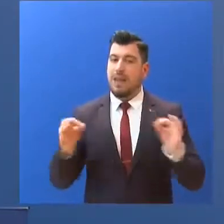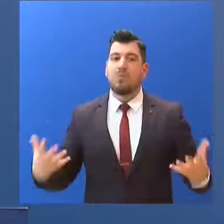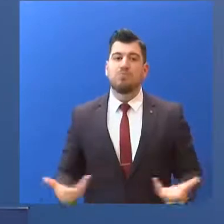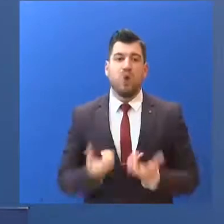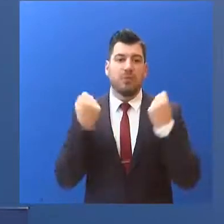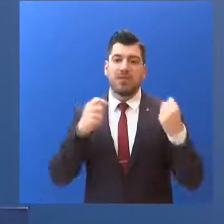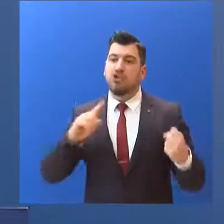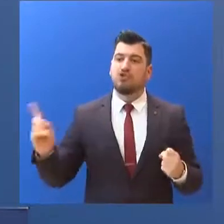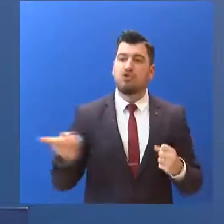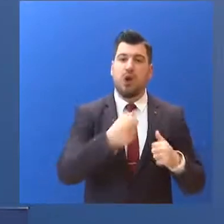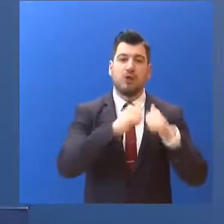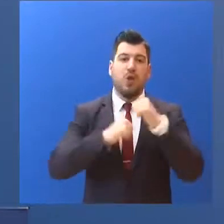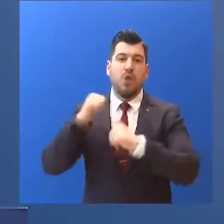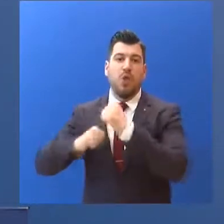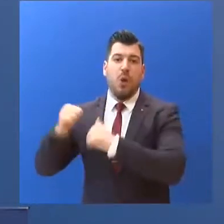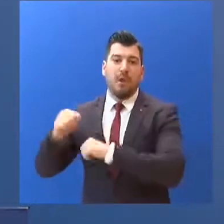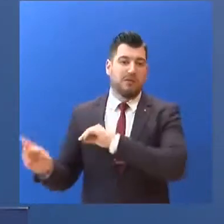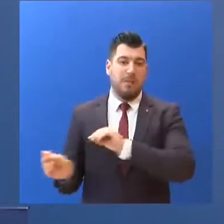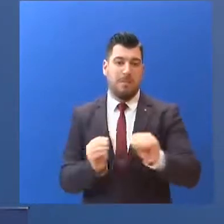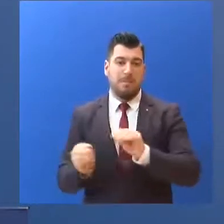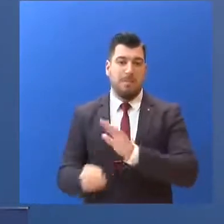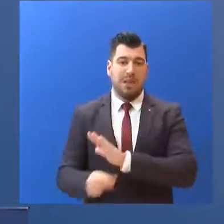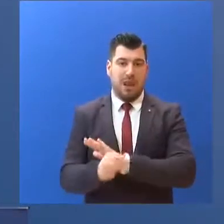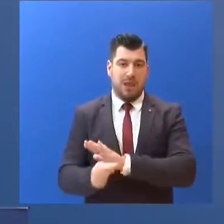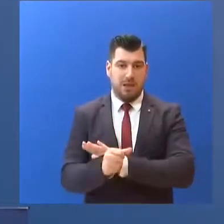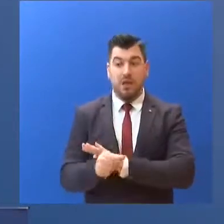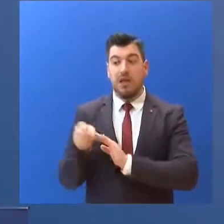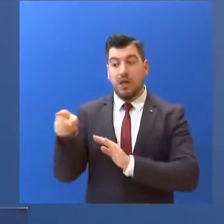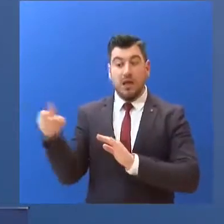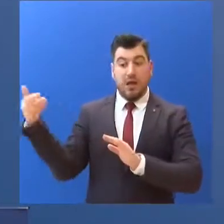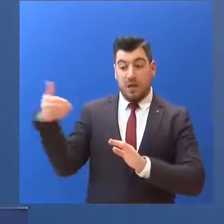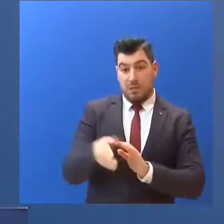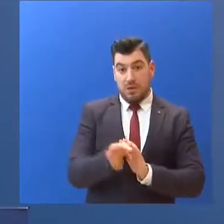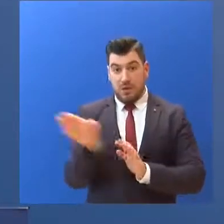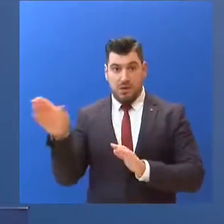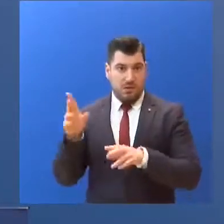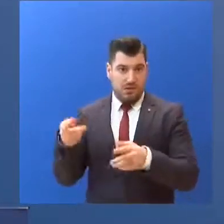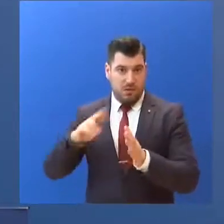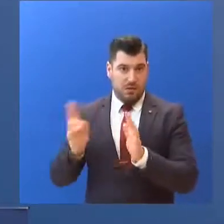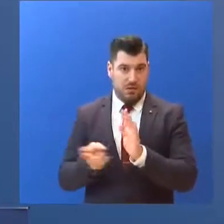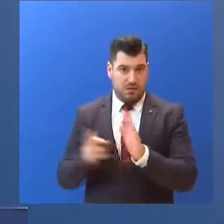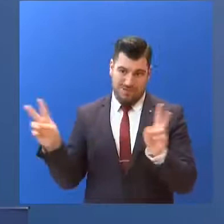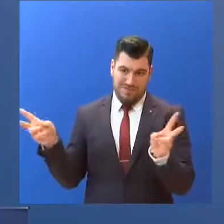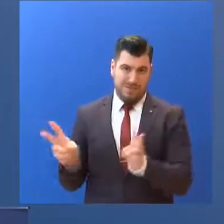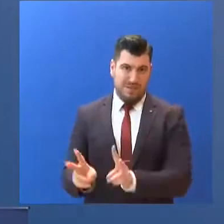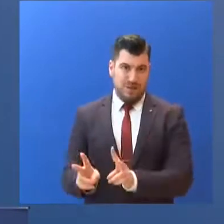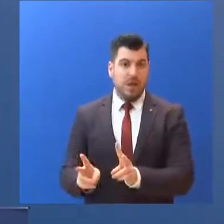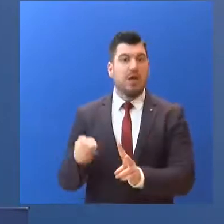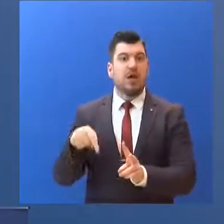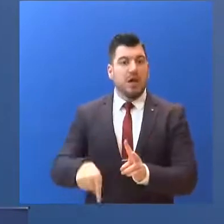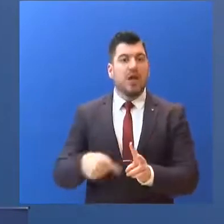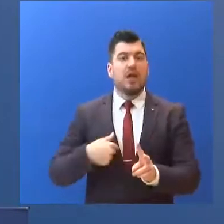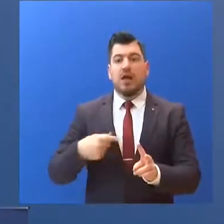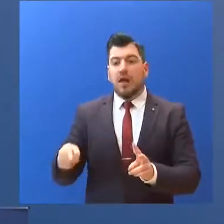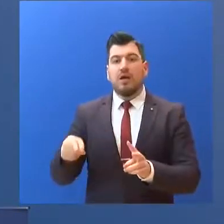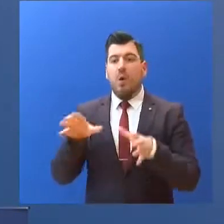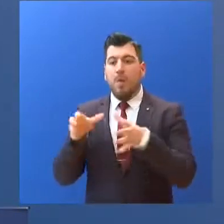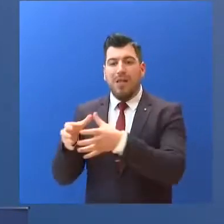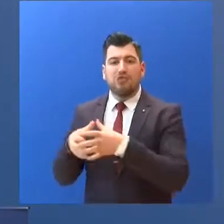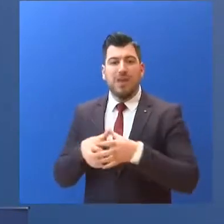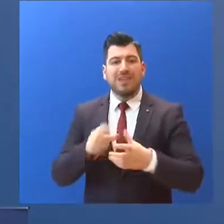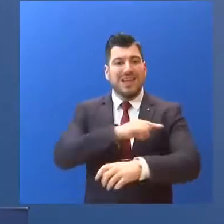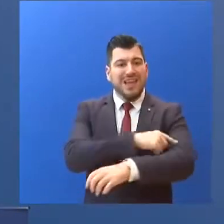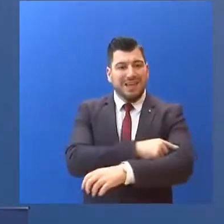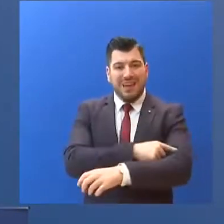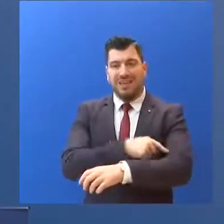όλες τις δομές μεταναστών. Περιορίστηκε το δικαίωμα εξόδου. Δημιουργήθηκαν υγειονομικοί σταθμοί και μεταφέρθηκαν σκηνές... για την